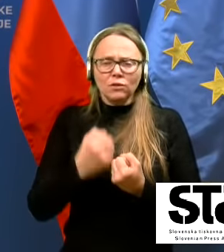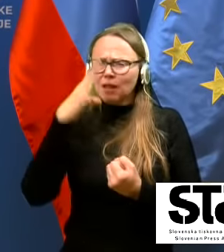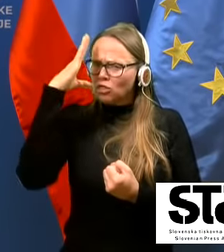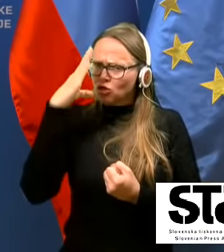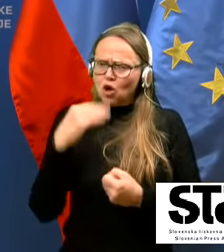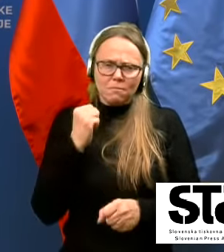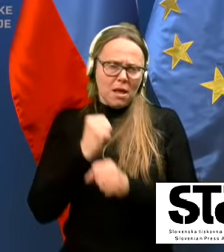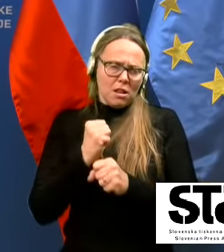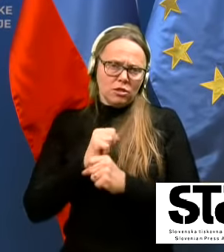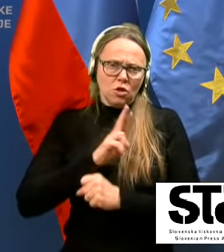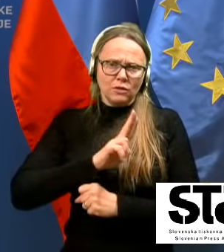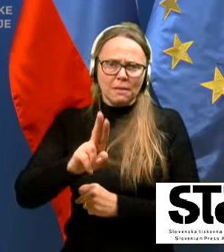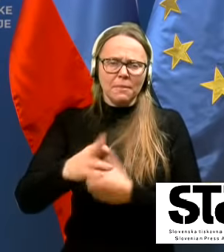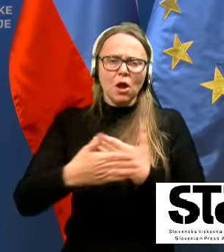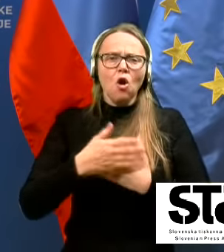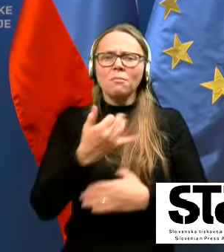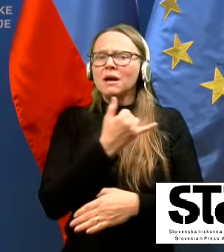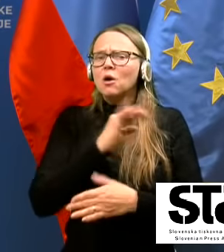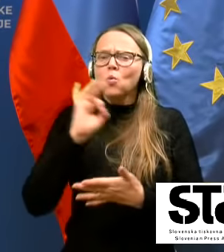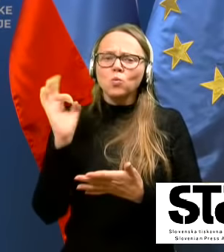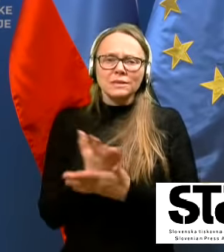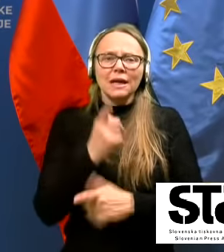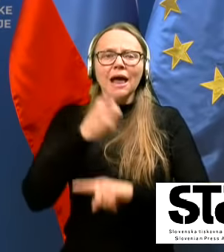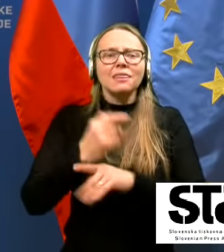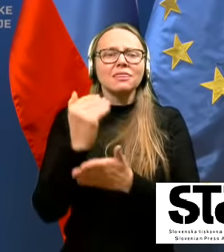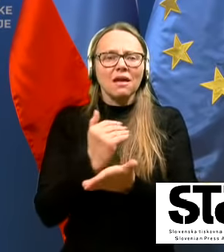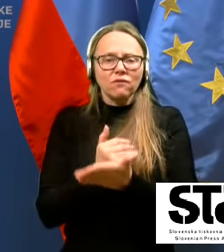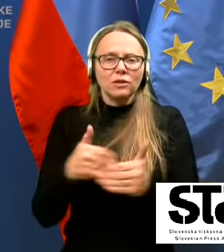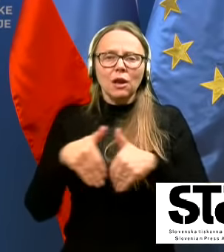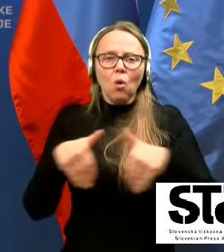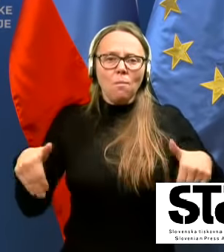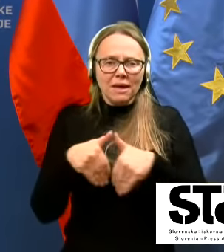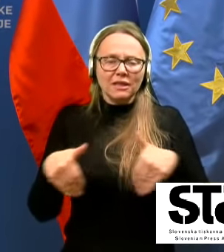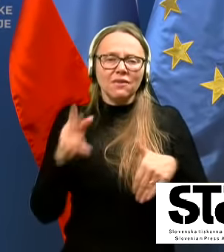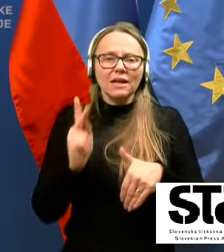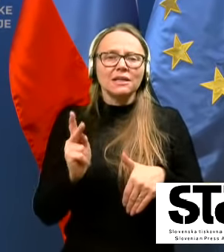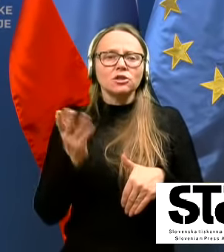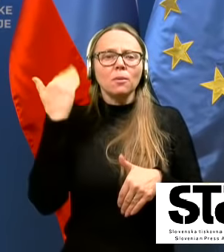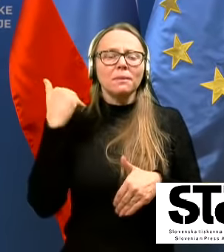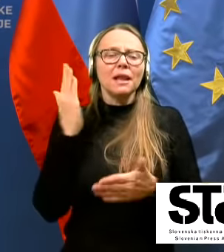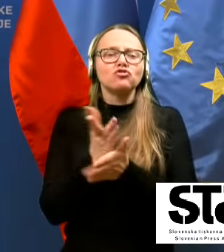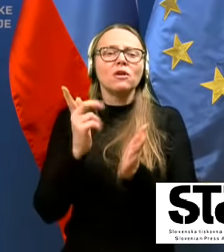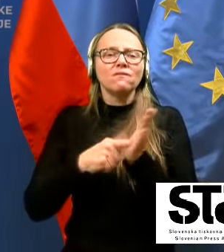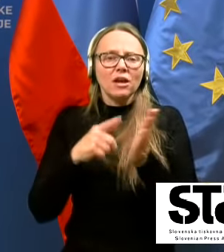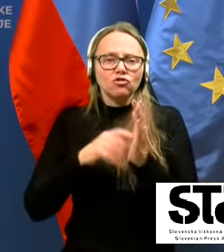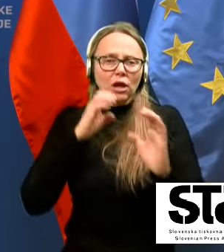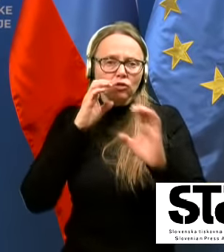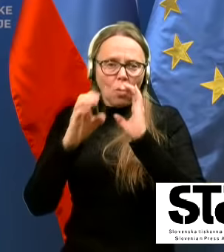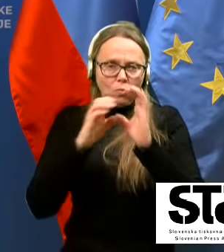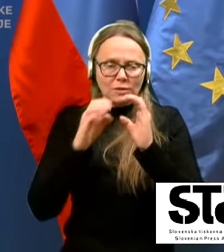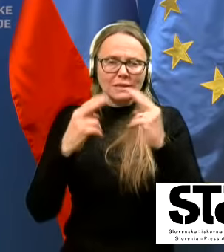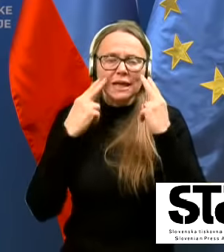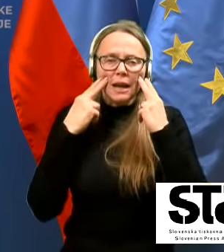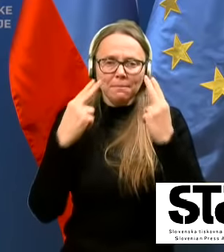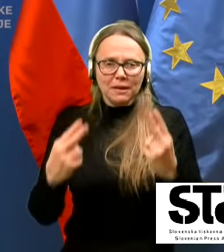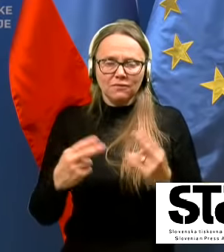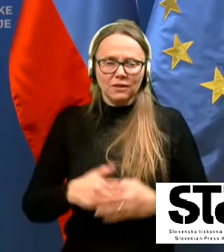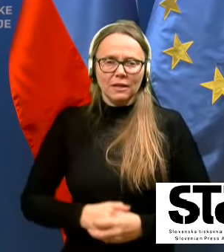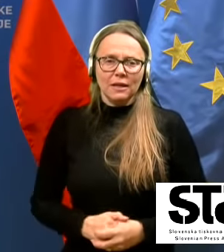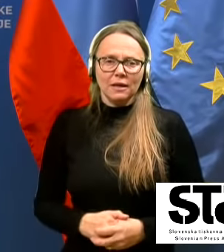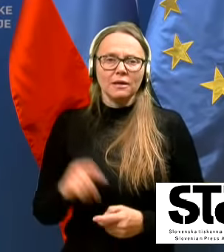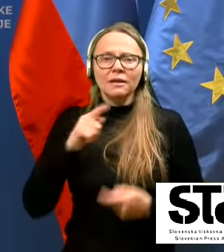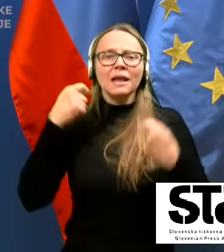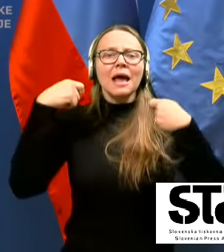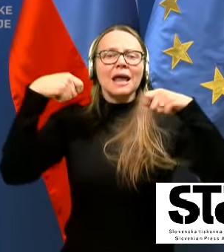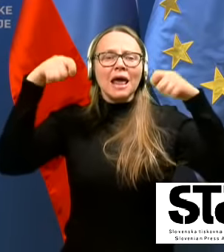ob vseh navodilih in omejitvah, ki so bile že večkrat komunicirane in predvidene, in pa